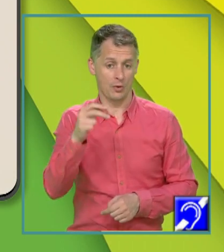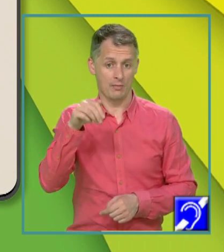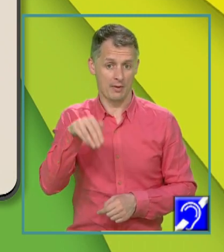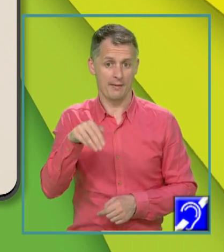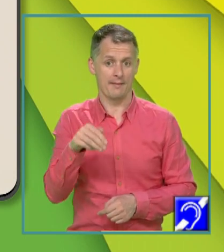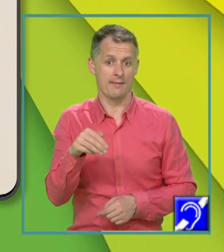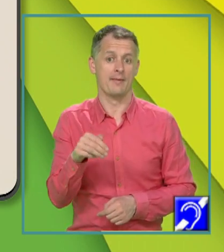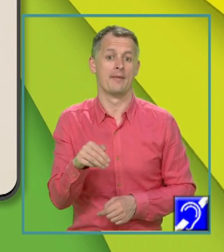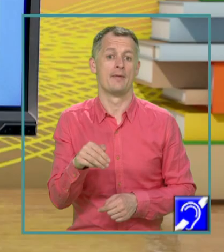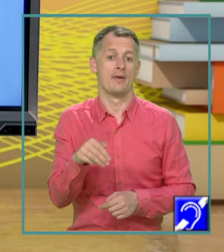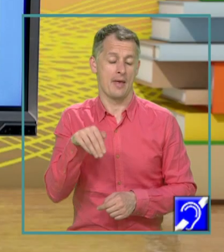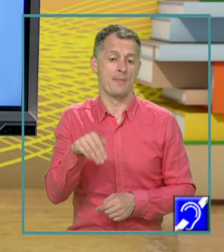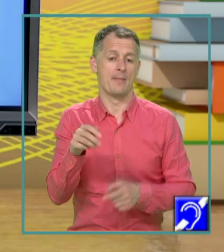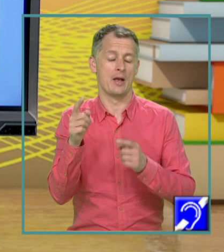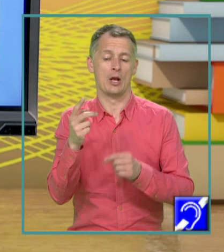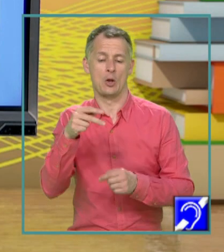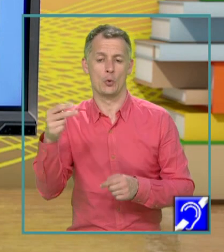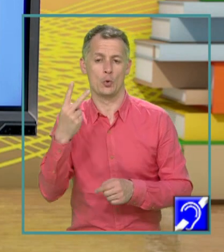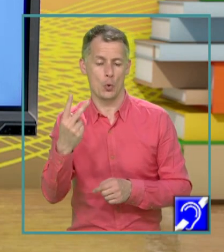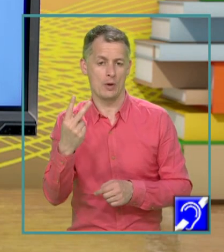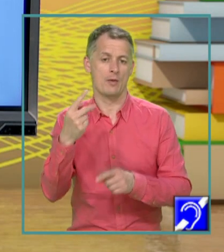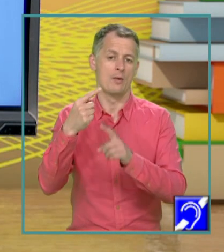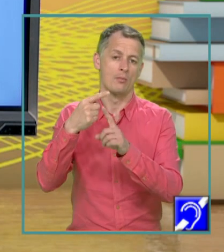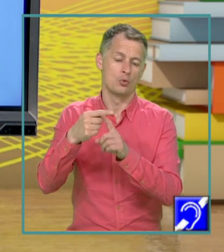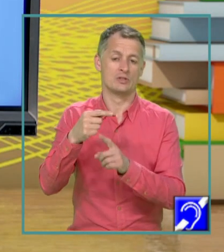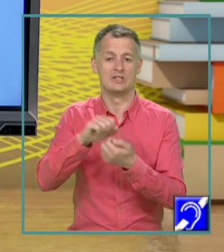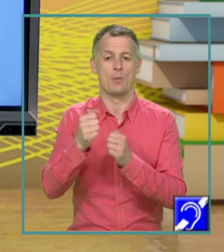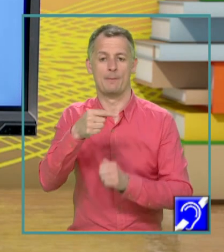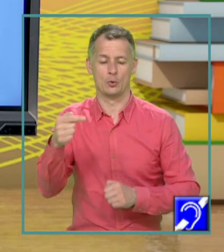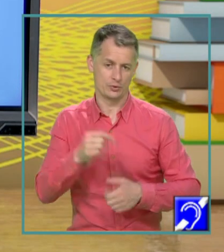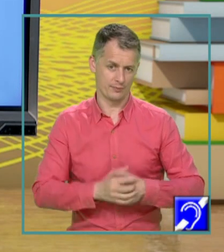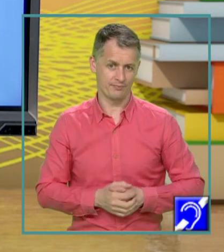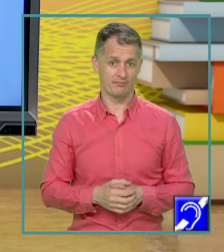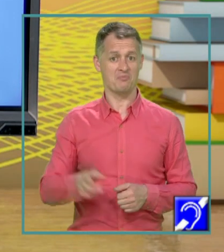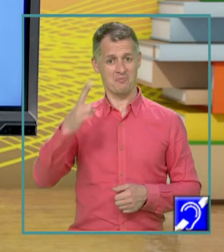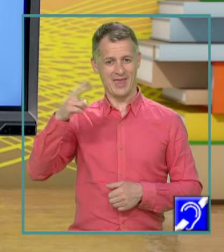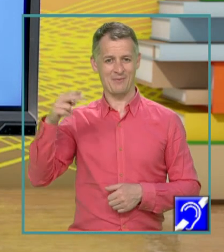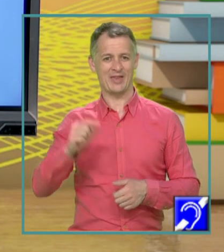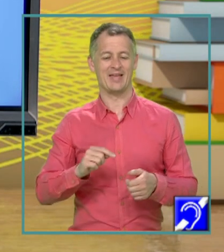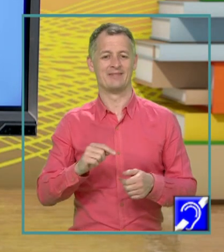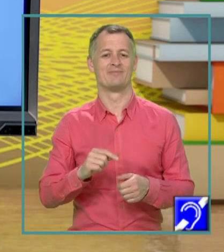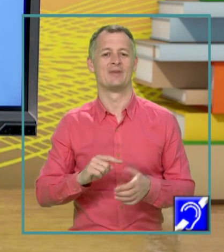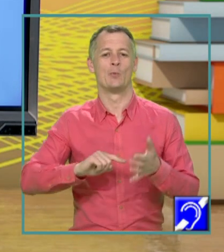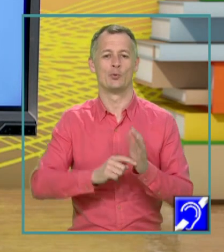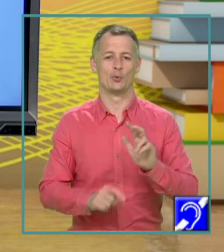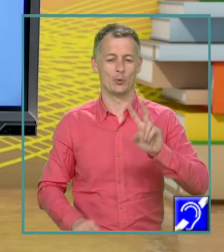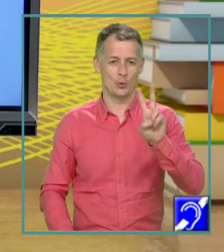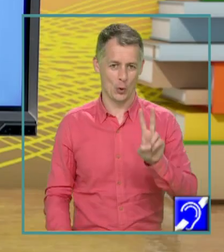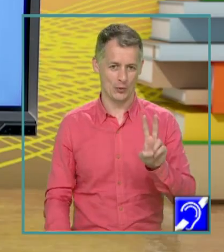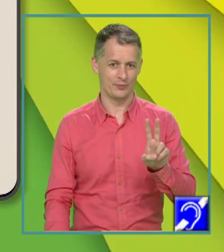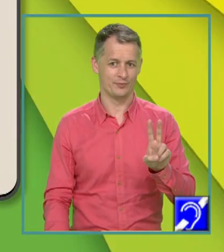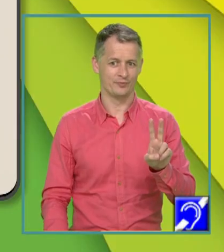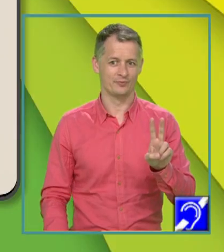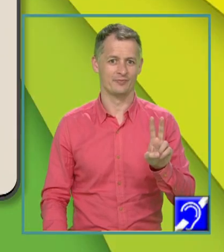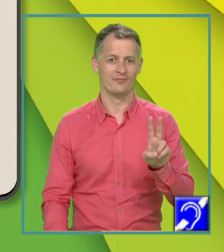sau minus 2. Vom merge mai departe la exercițiul numărul 2. Exercițiul